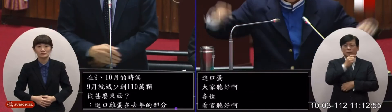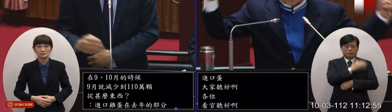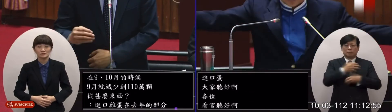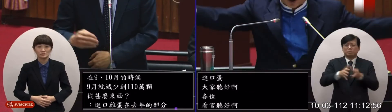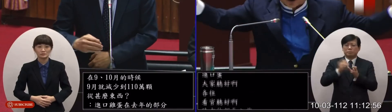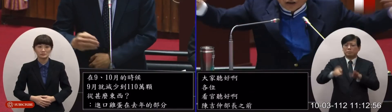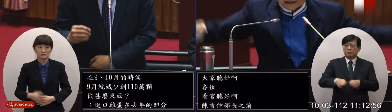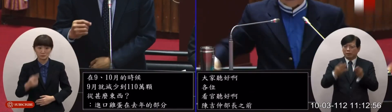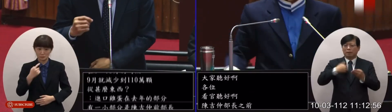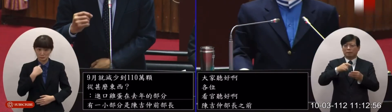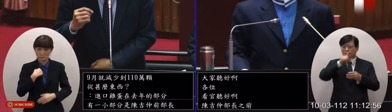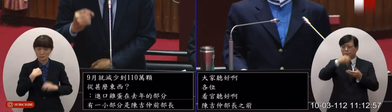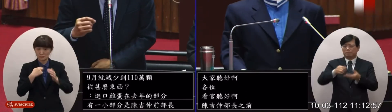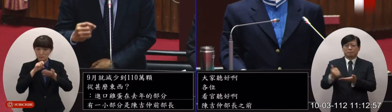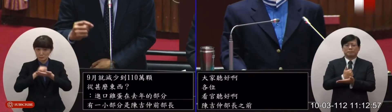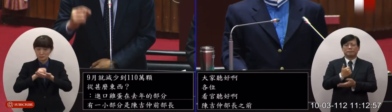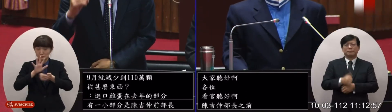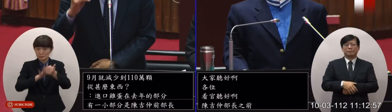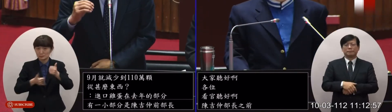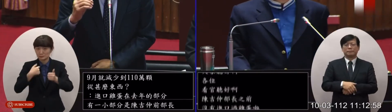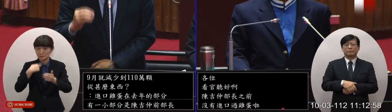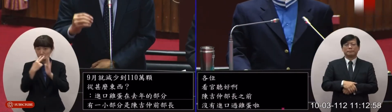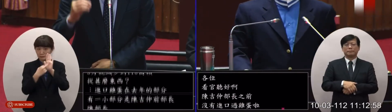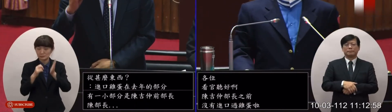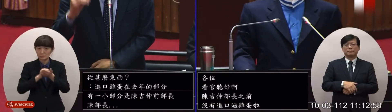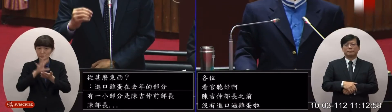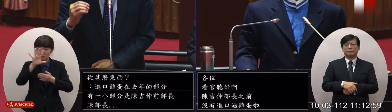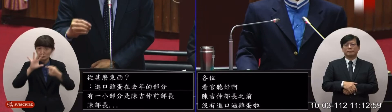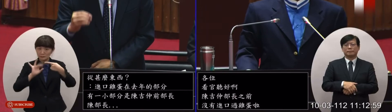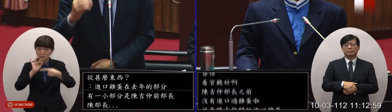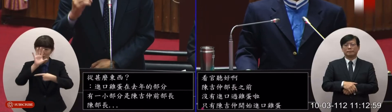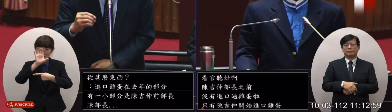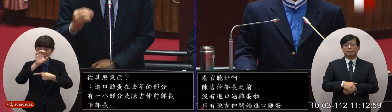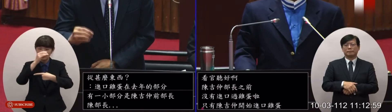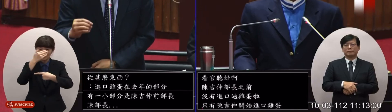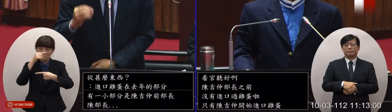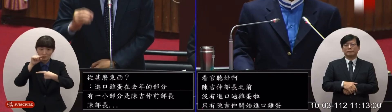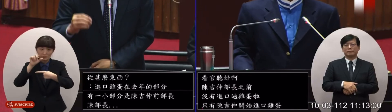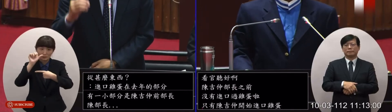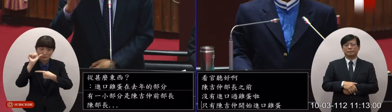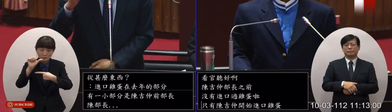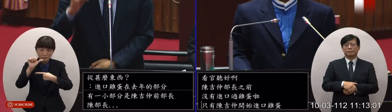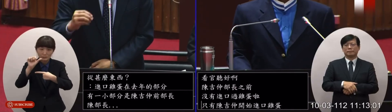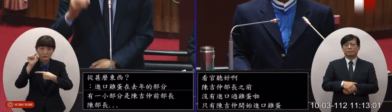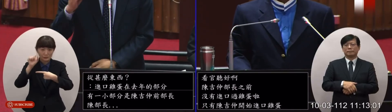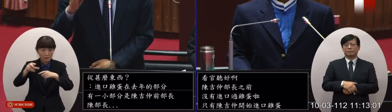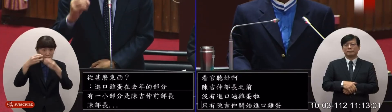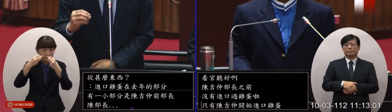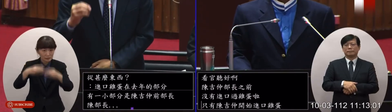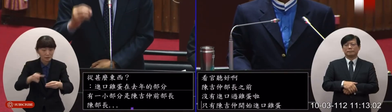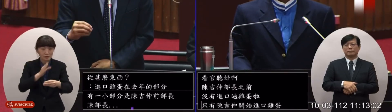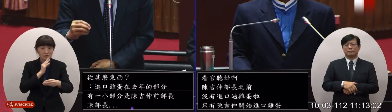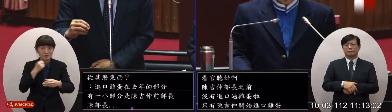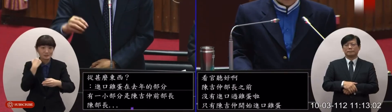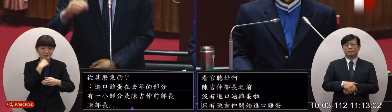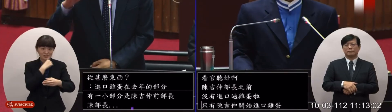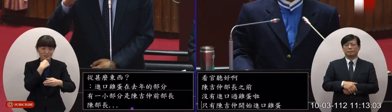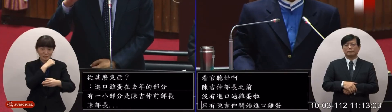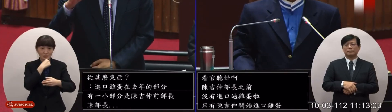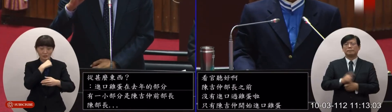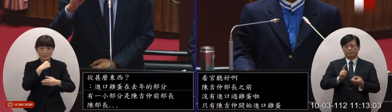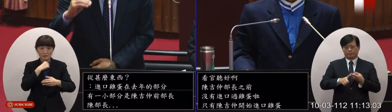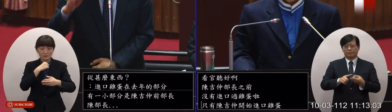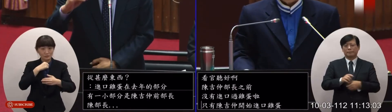開始我要跟委員報告齁百分之九十九點五本身的雞蛋就是國內進口的